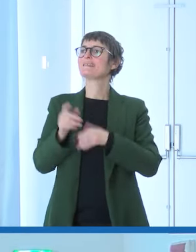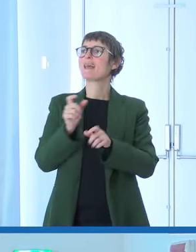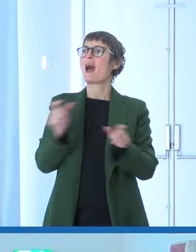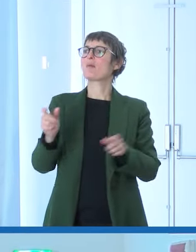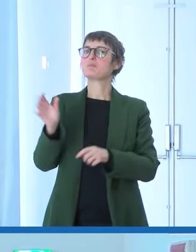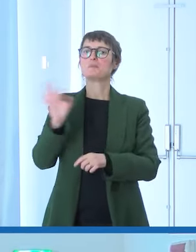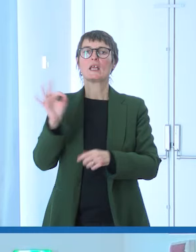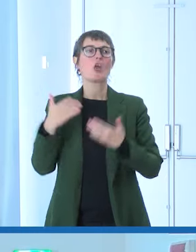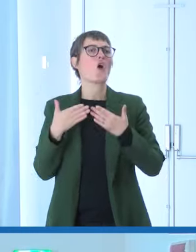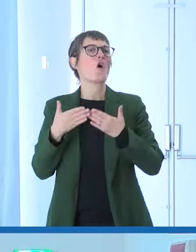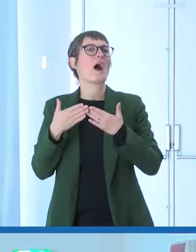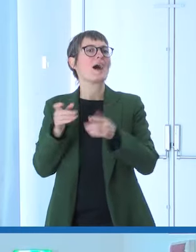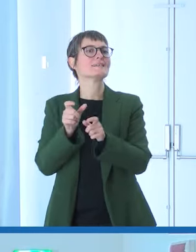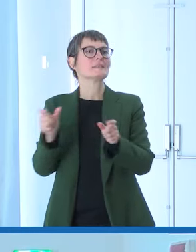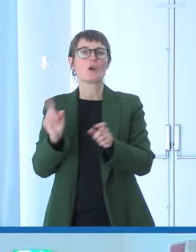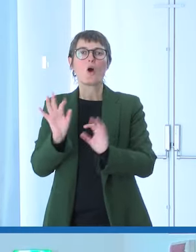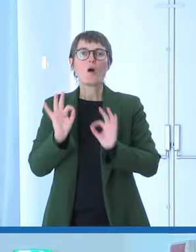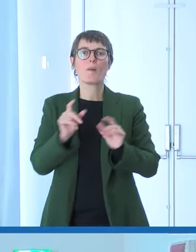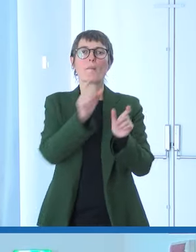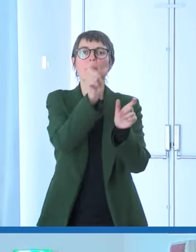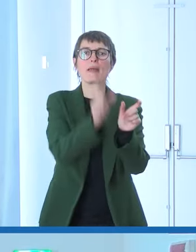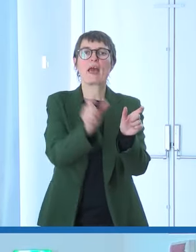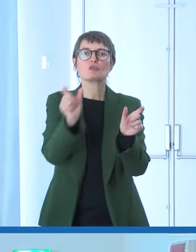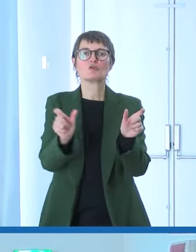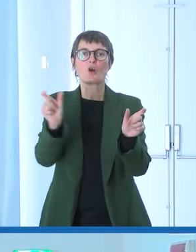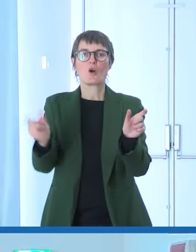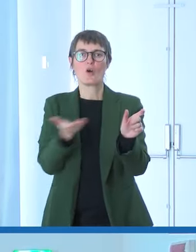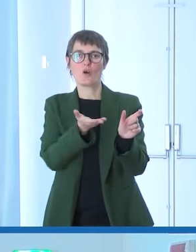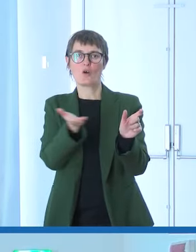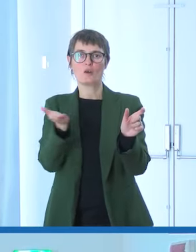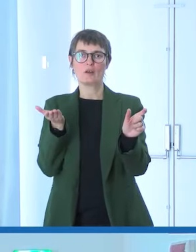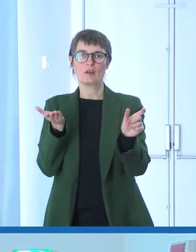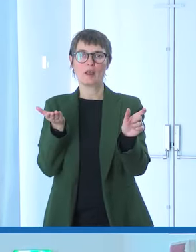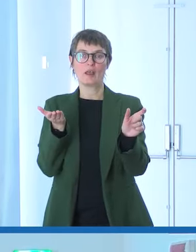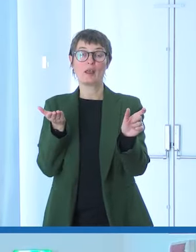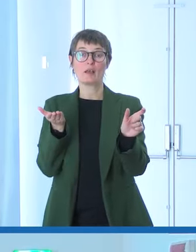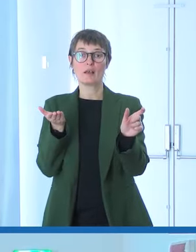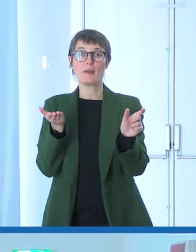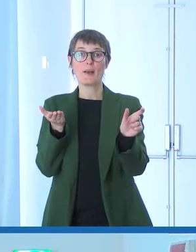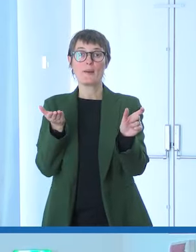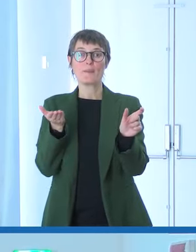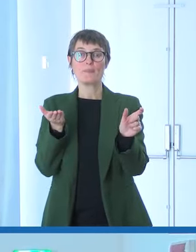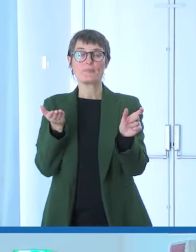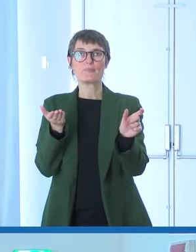persone. Con tutto quello che questo significa dal punto di vista anche dell'approccio